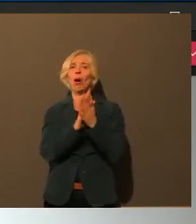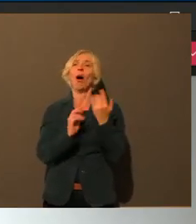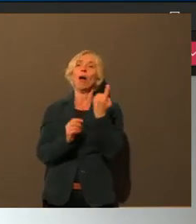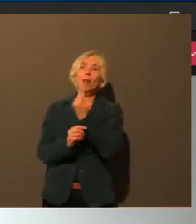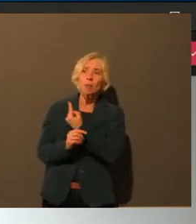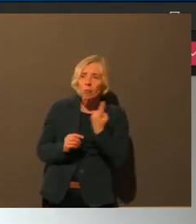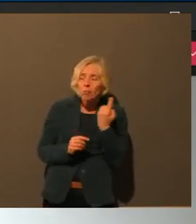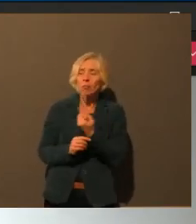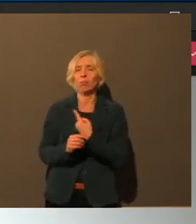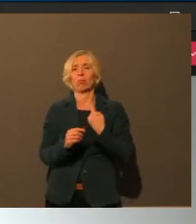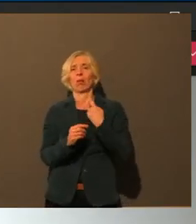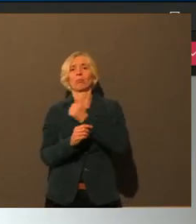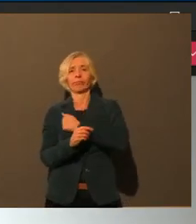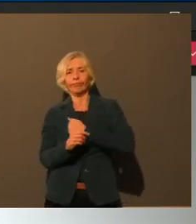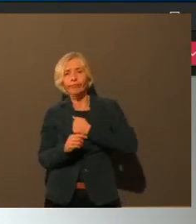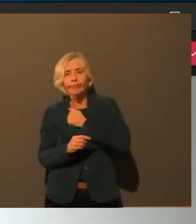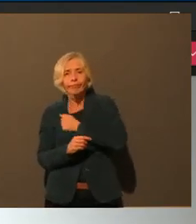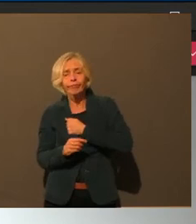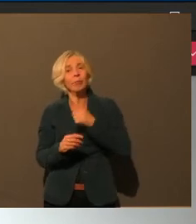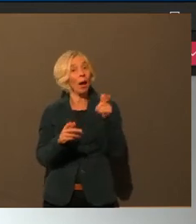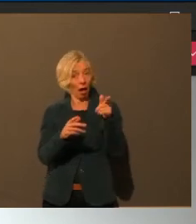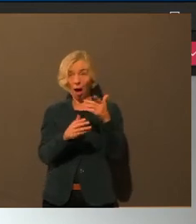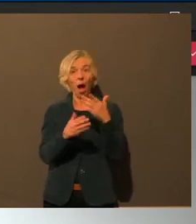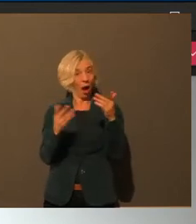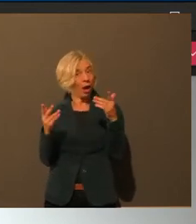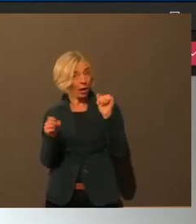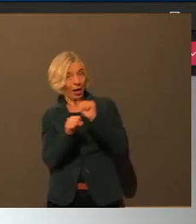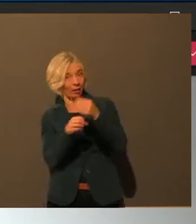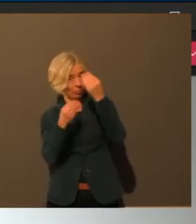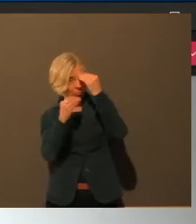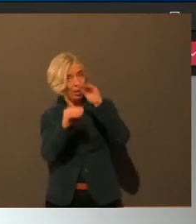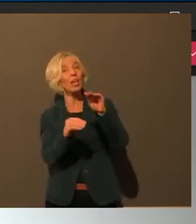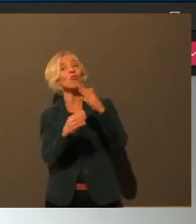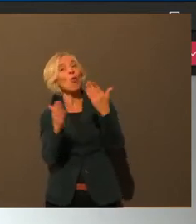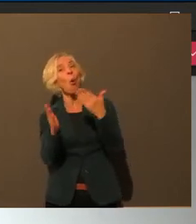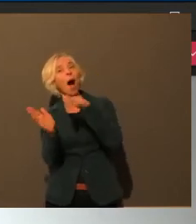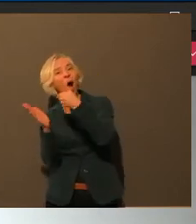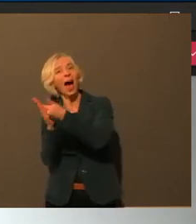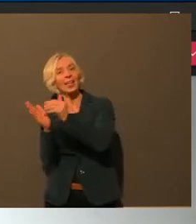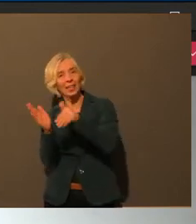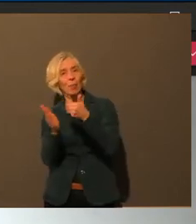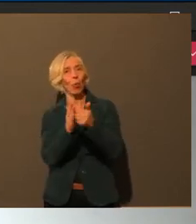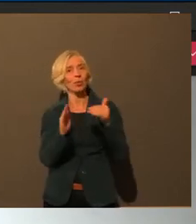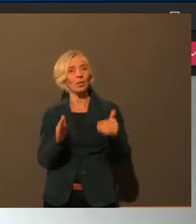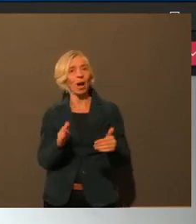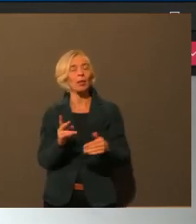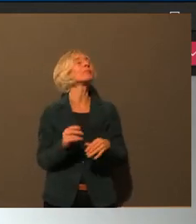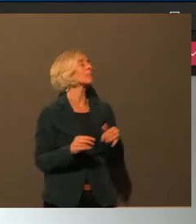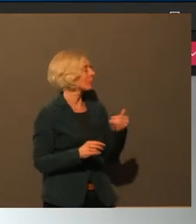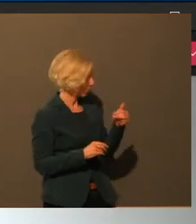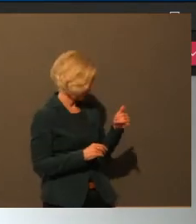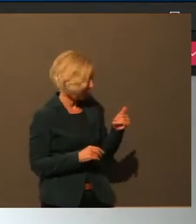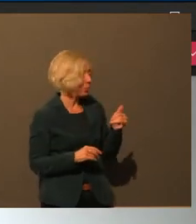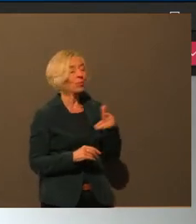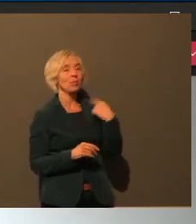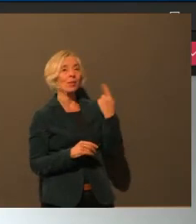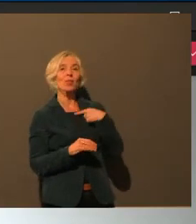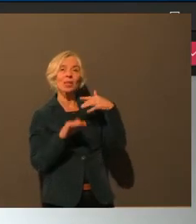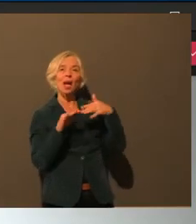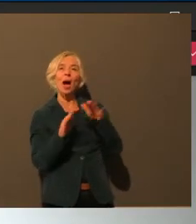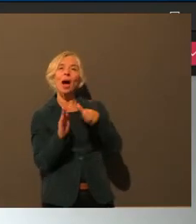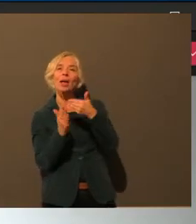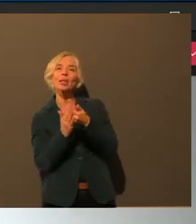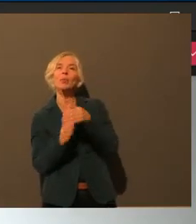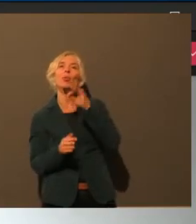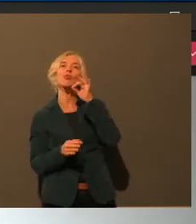Angebot. Genau, wir haben da verschiedene Angebote, auch in Zusammenarbeit mit dem Jugendamt, das uns auch immer speziell für Kinder